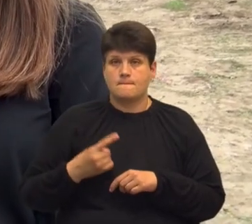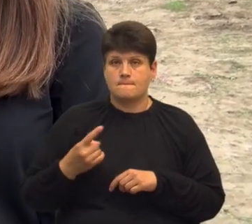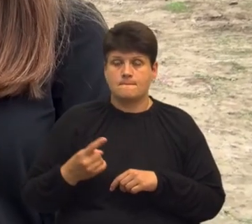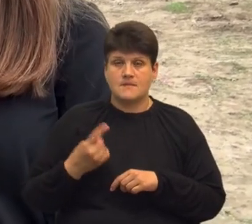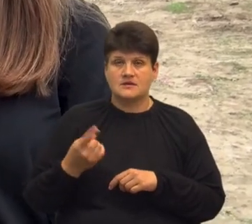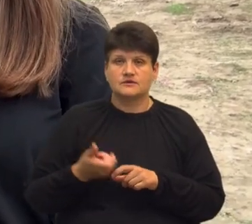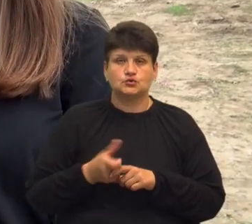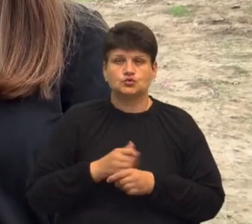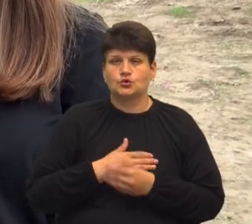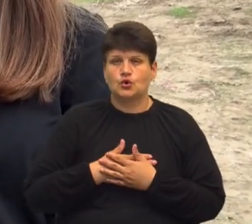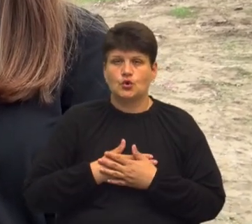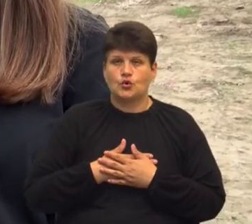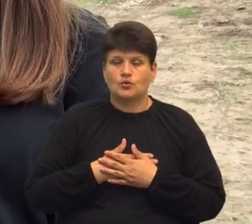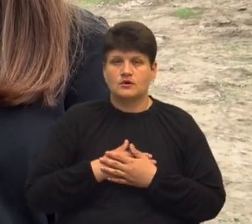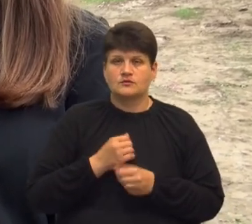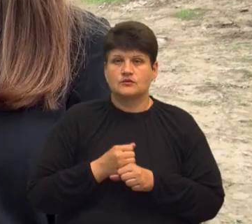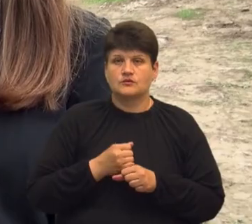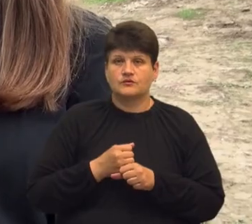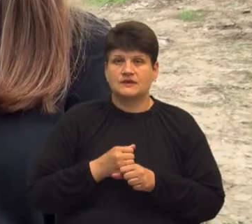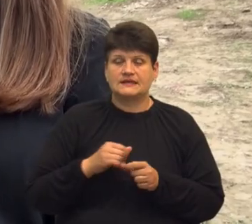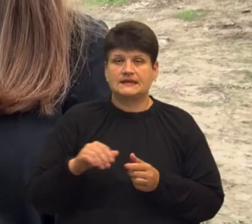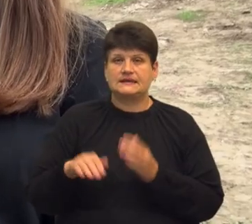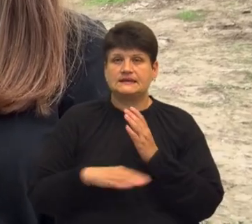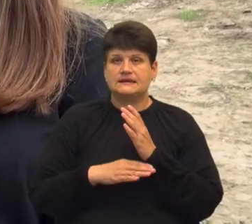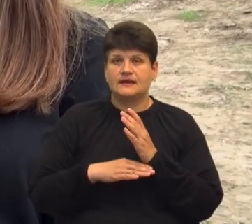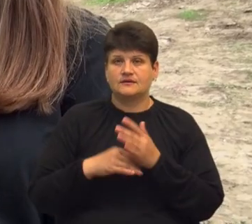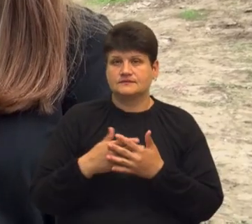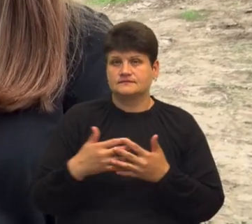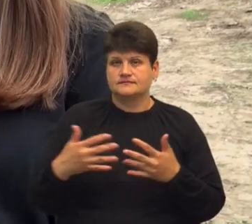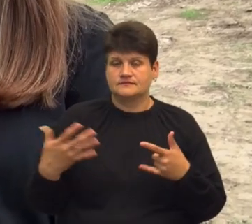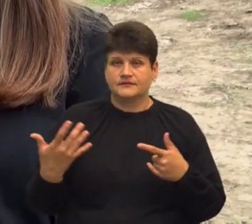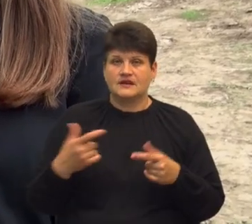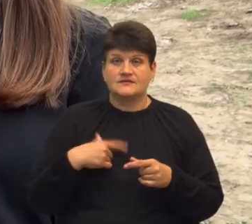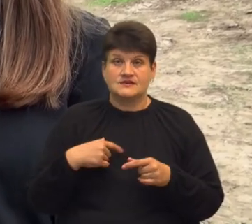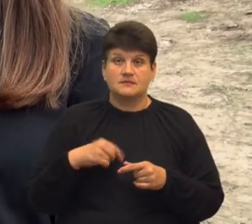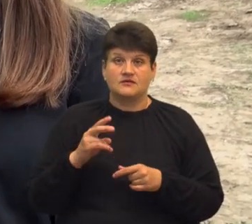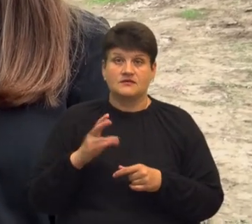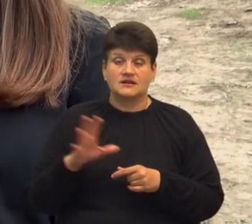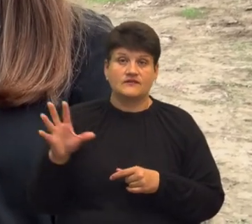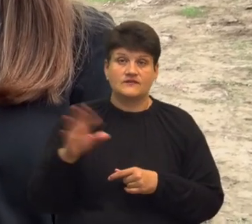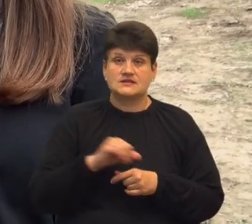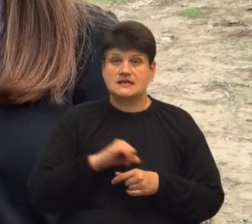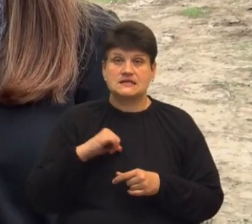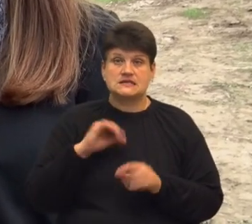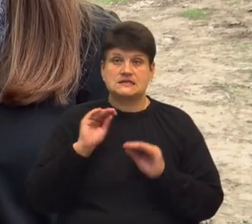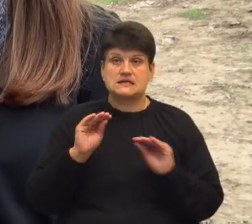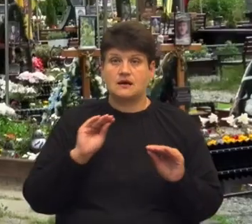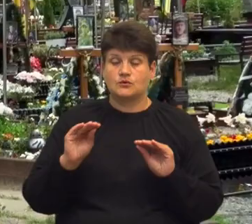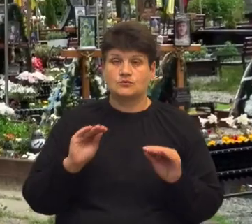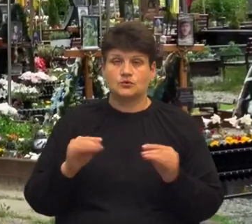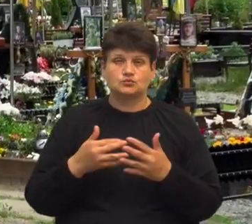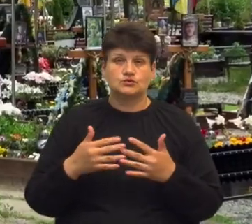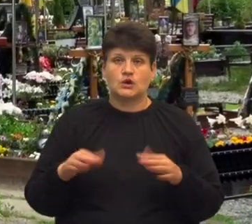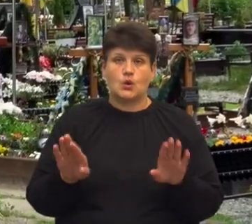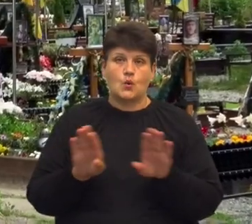дуже любив виготовляти по дереву вироби. Він все був у квартирі, все сам обладнював, будь-яку мебель.